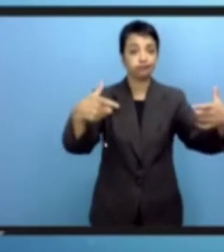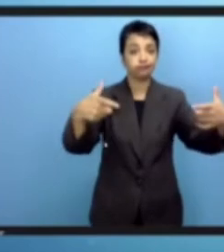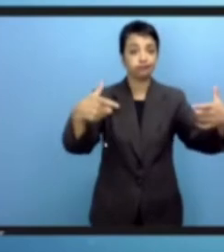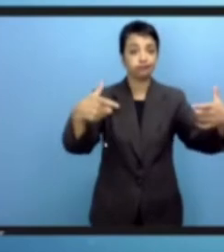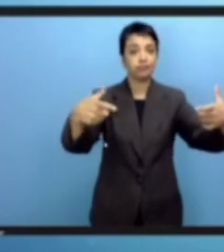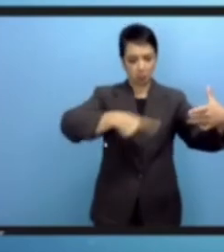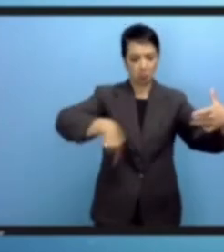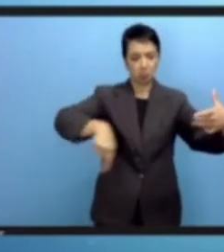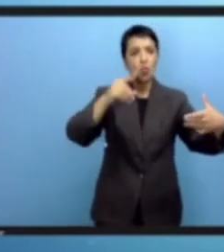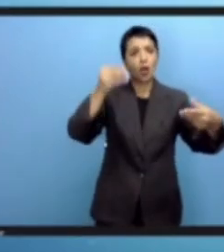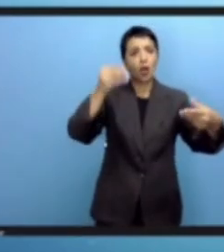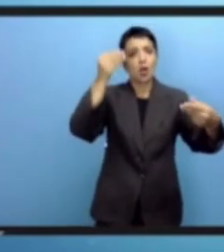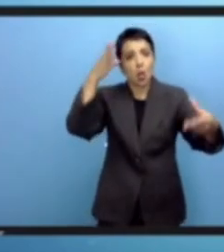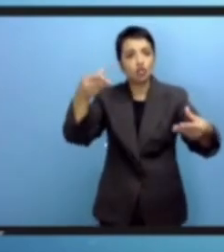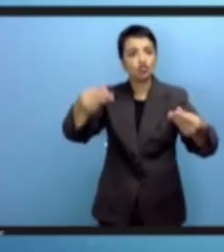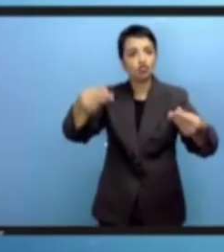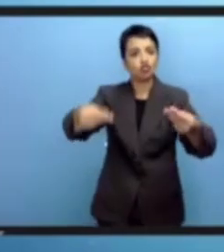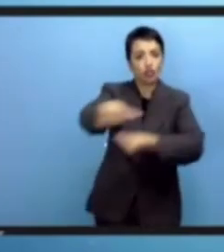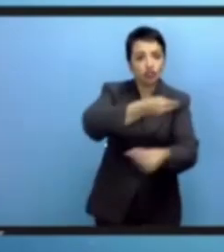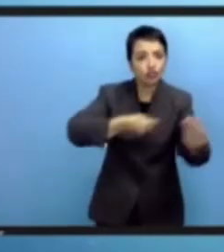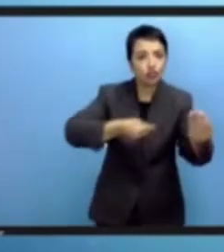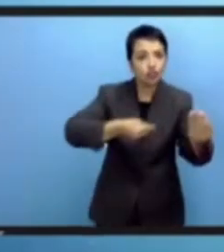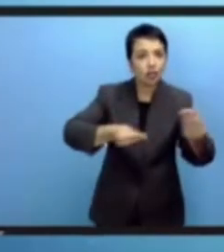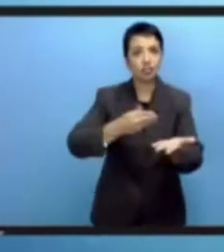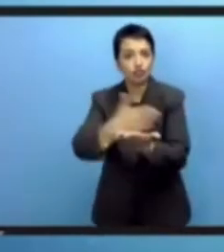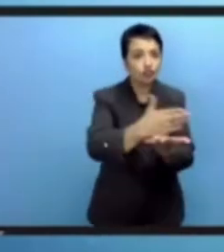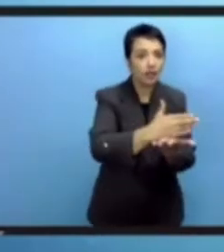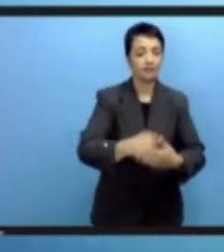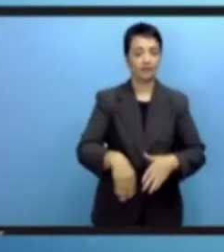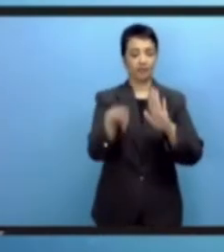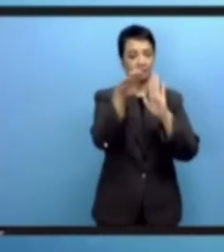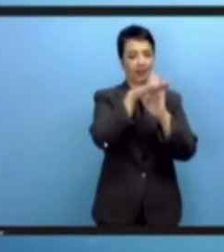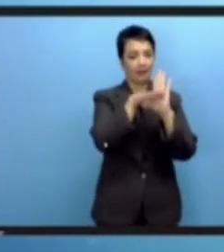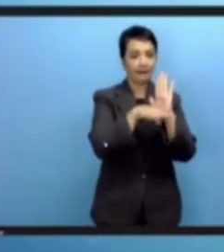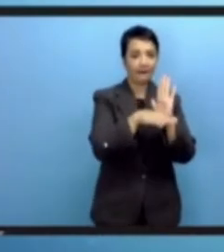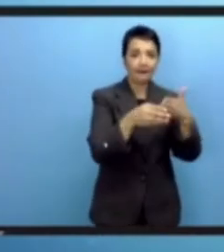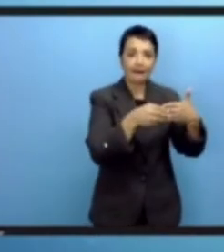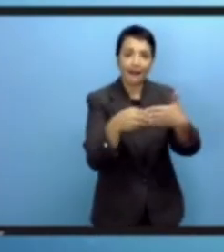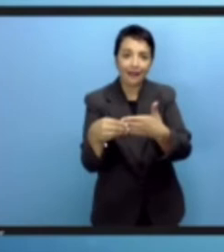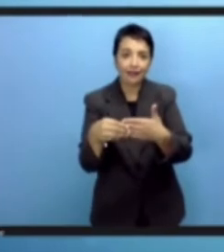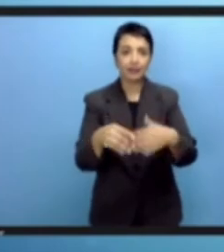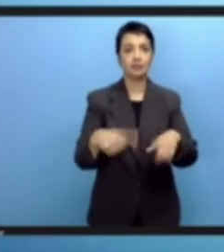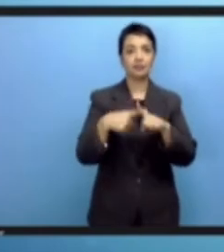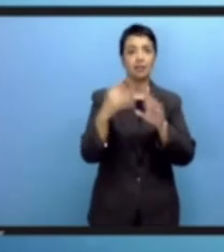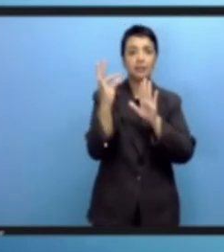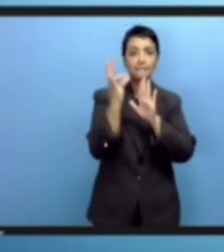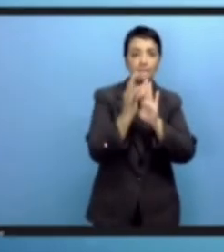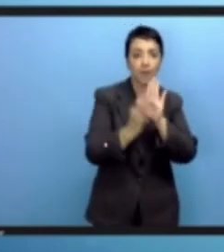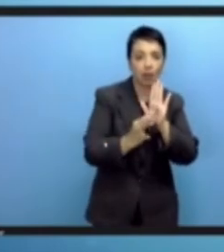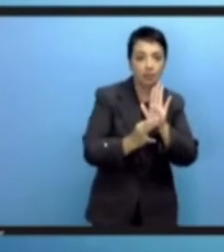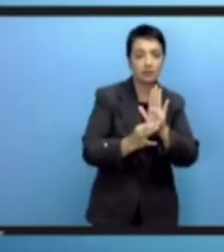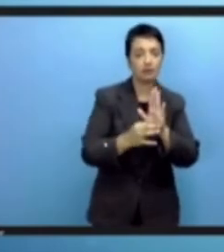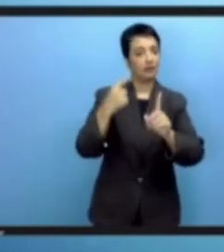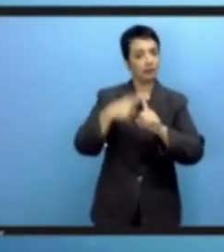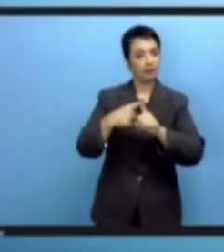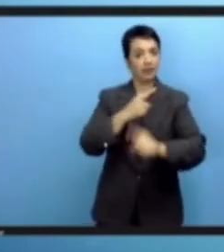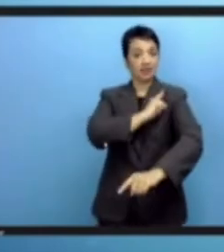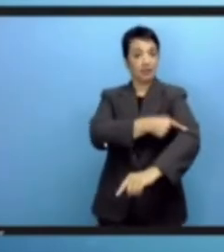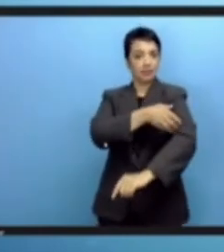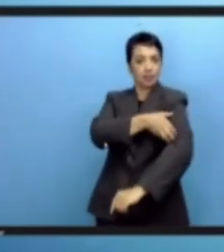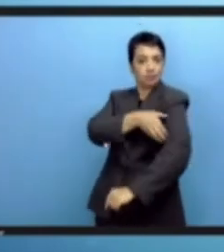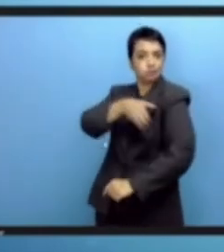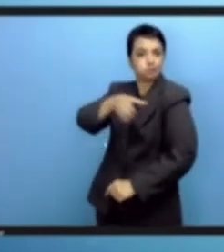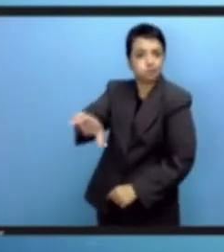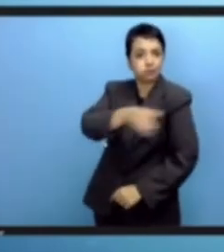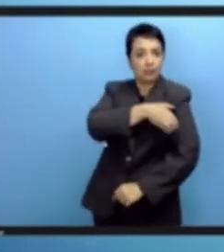ومن خلال تحقيقها ومن خلال هذا المنتدى سوف تتمكن وهذه الجماعة من